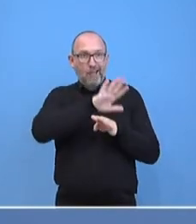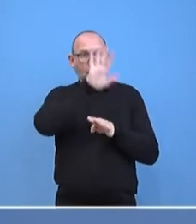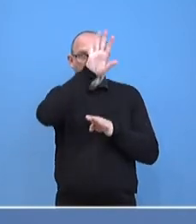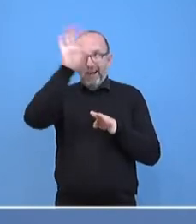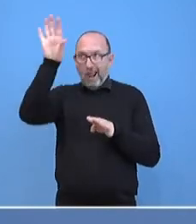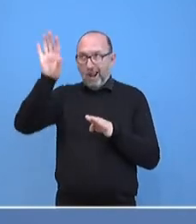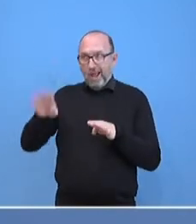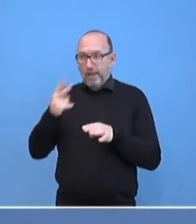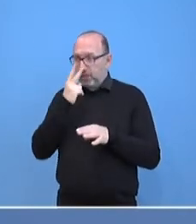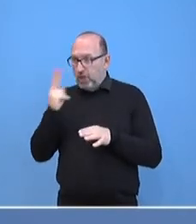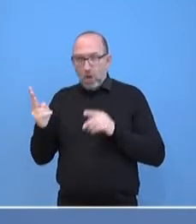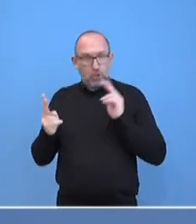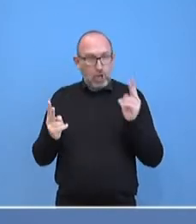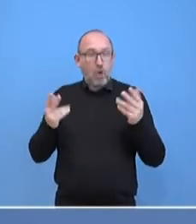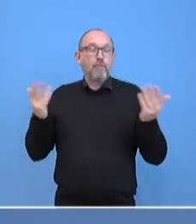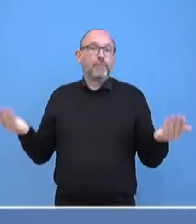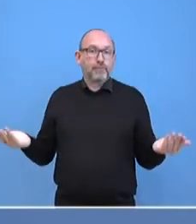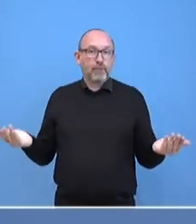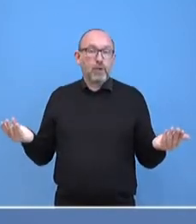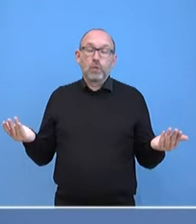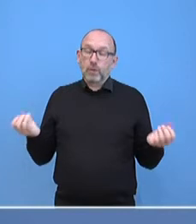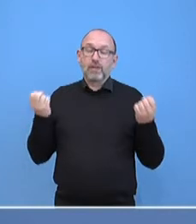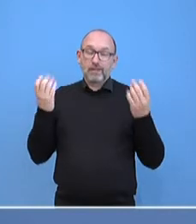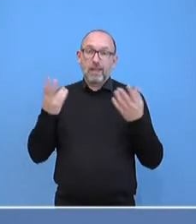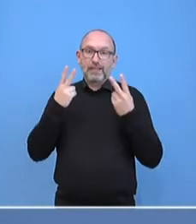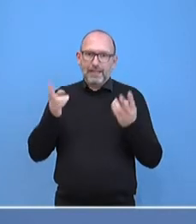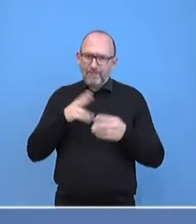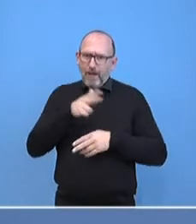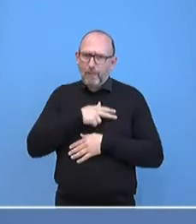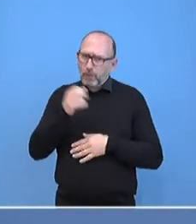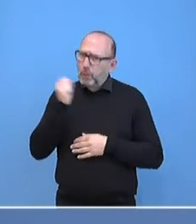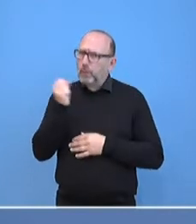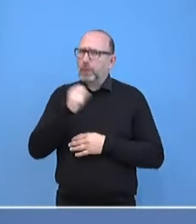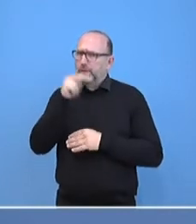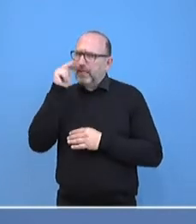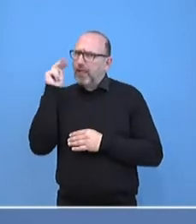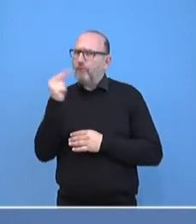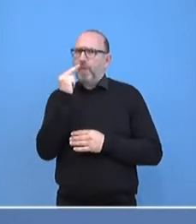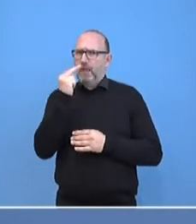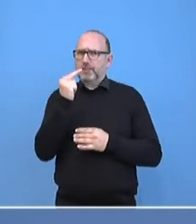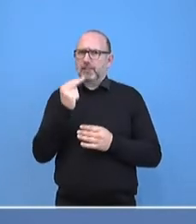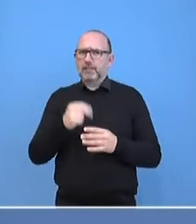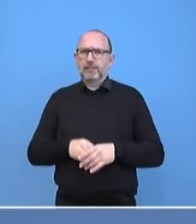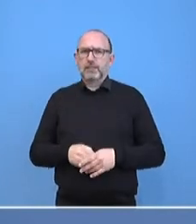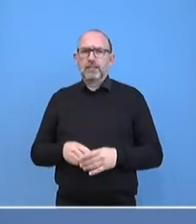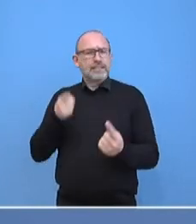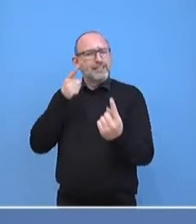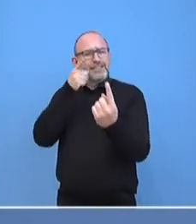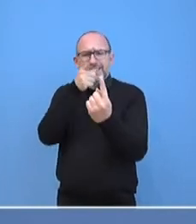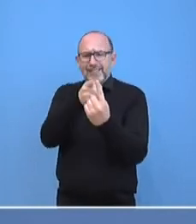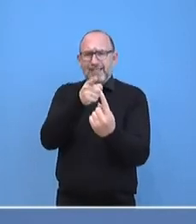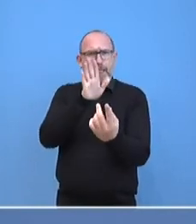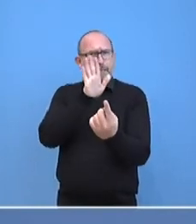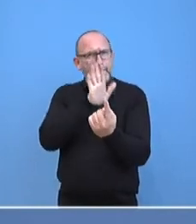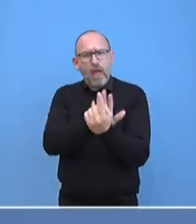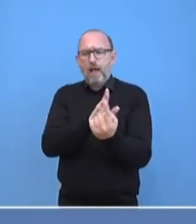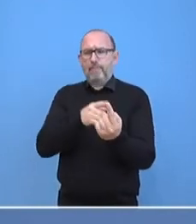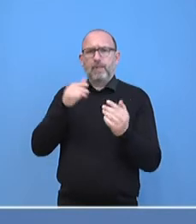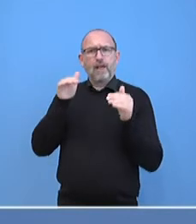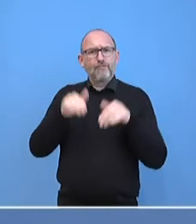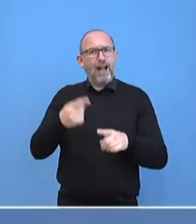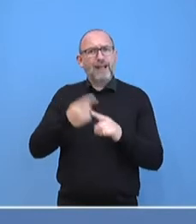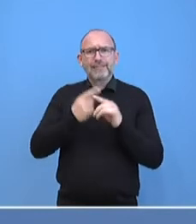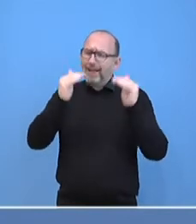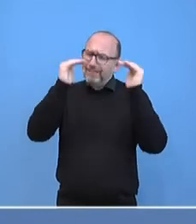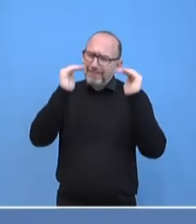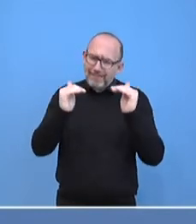dann sehen wir überdeutlich, wir müssen sehr aufpassen. Das Ziel muss weiter sein, die Fallzahlen so niedrig zu